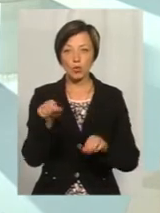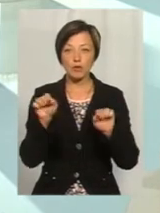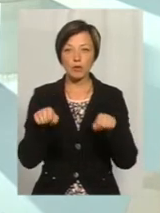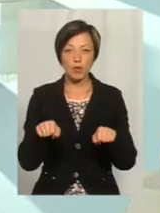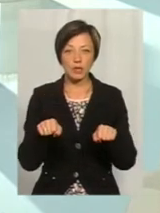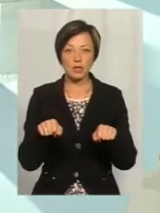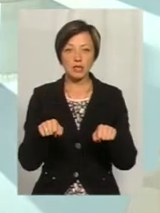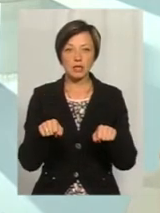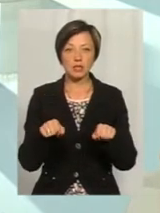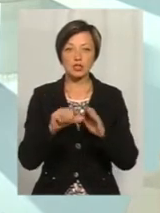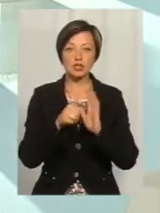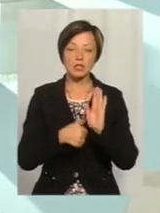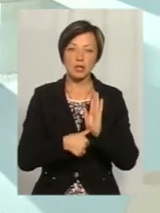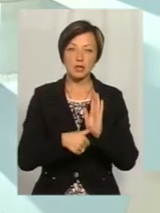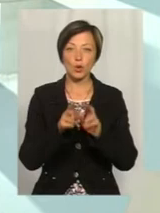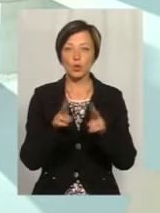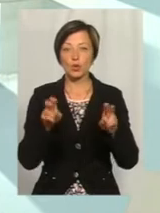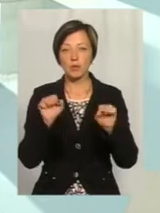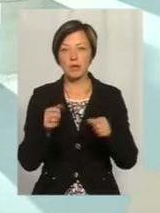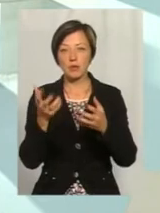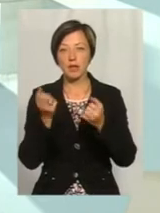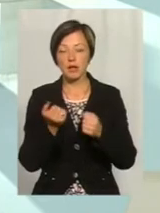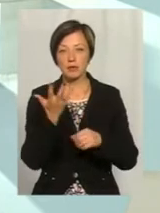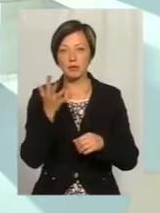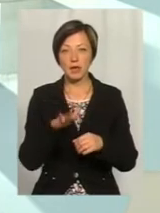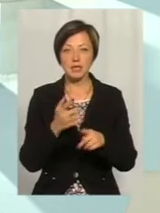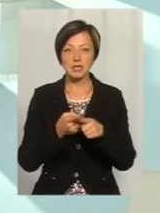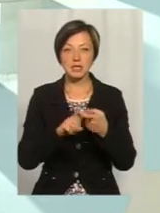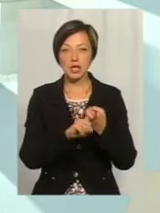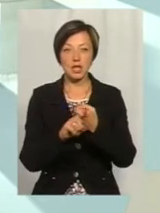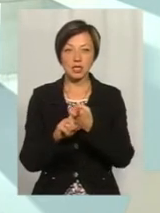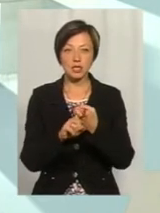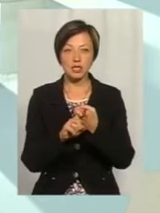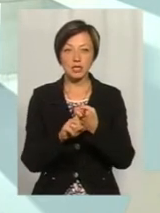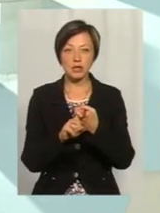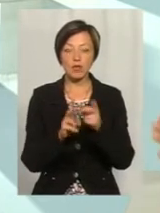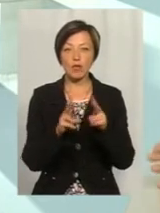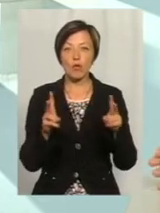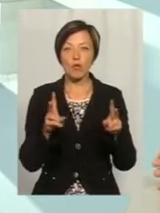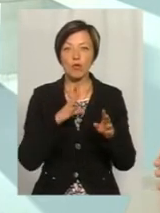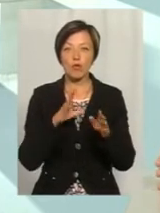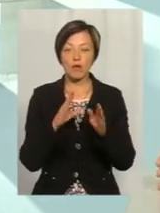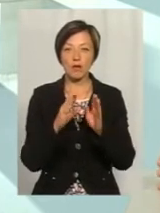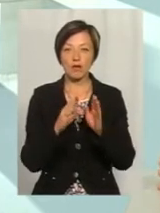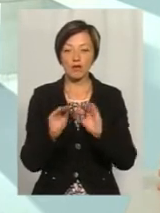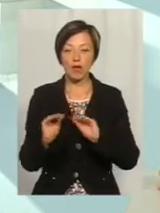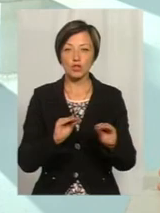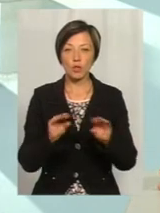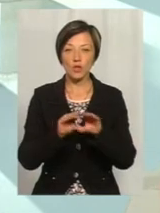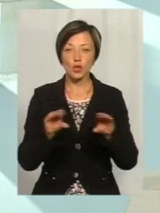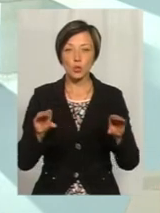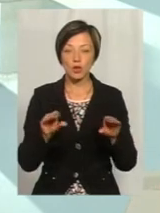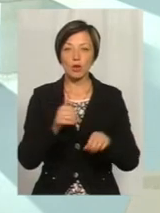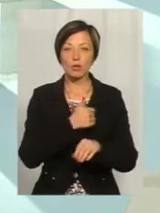приймати 16, хтось міг прийняти 5. Тобто, це залежить від, ну, як в кого був налаштований тюнер. Хочу